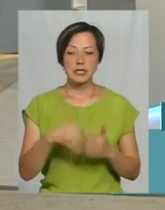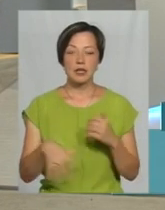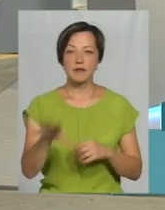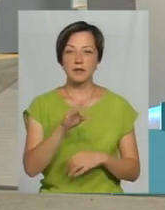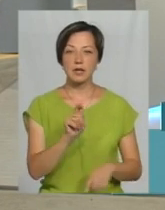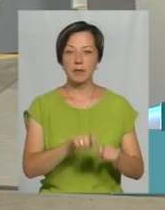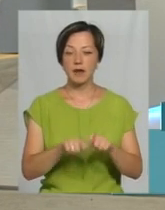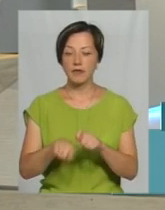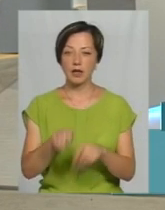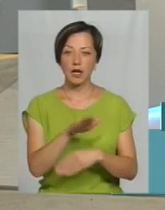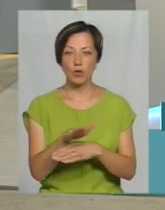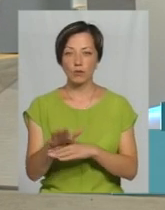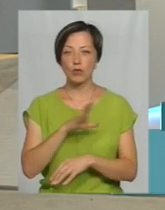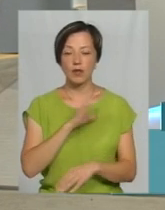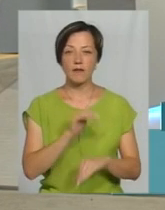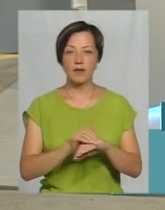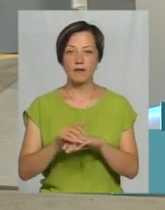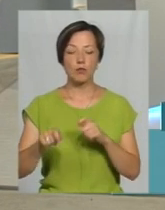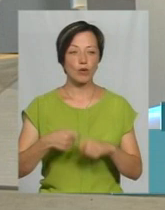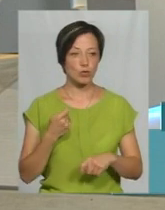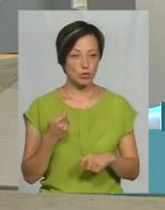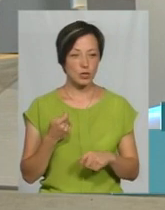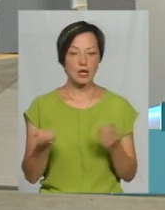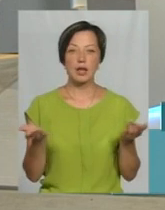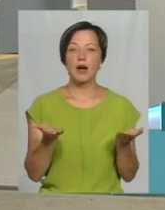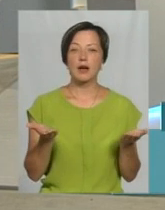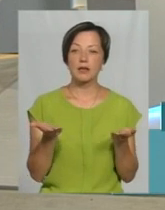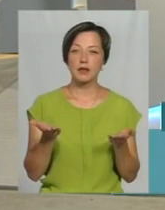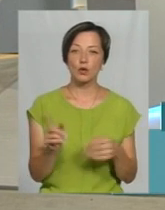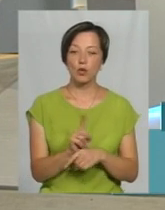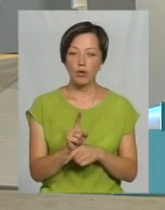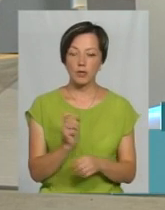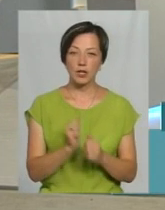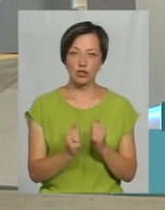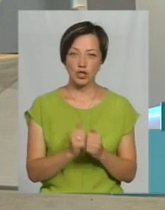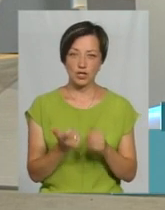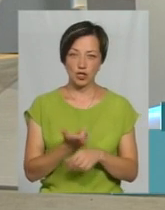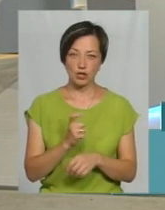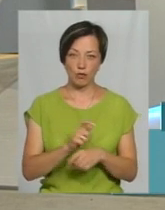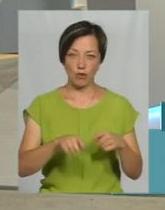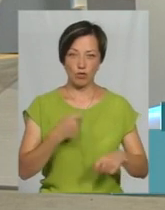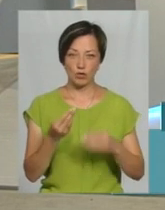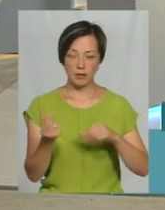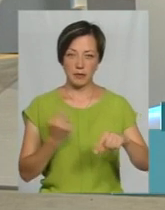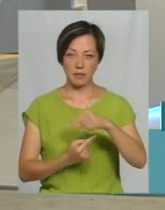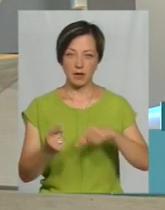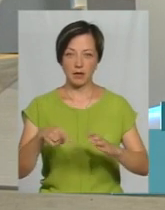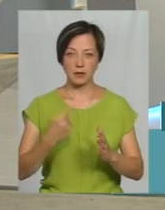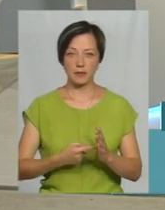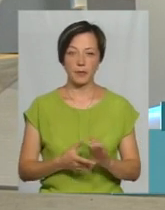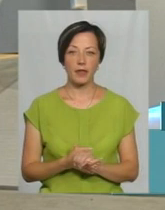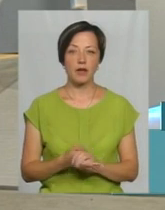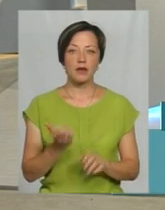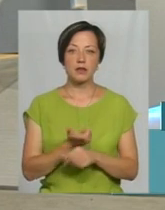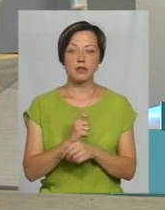усіх перевірених кіосків були виявлені порушення. Які ж норми найчастіше порушують підприємці? Найчастіше, я